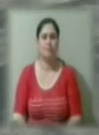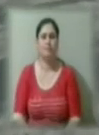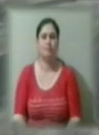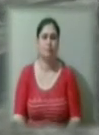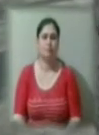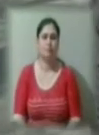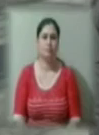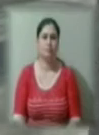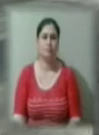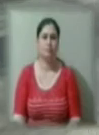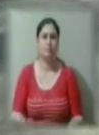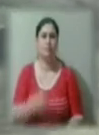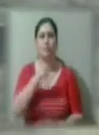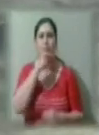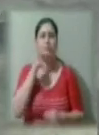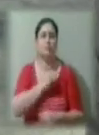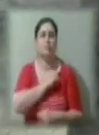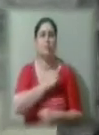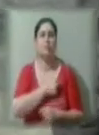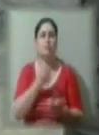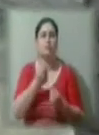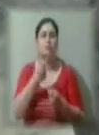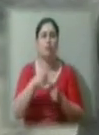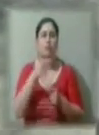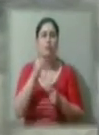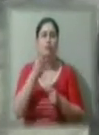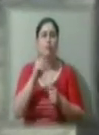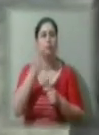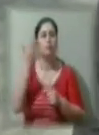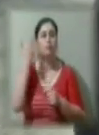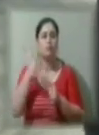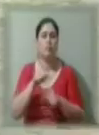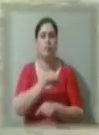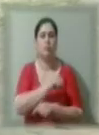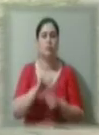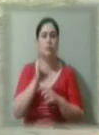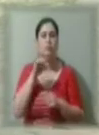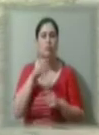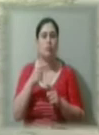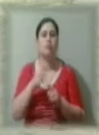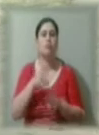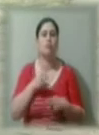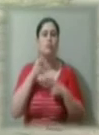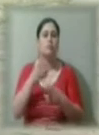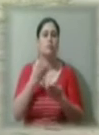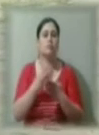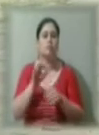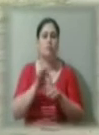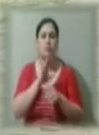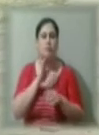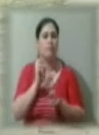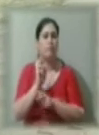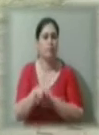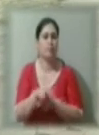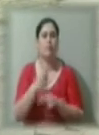Російські силовики затримали його у грудні минулого року на кордоні з Кримом, куди він їхав відвідати хвору матір. Сьогодні Едем Бекіров